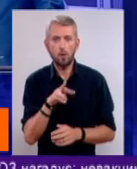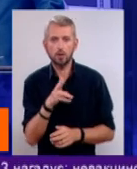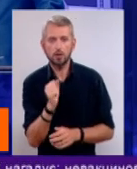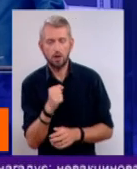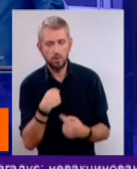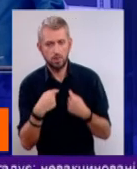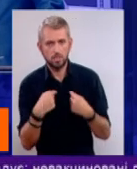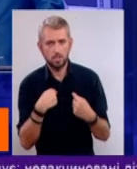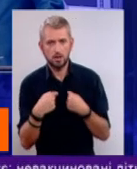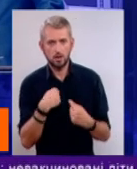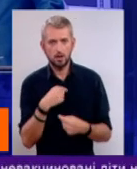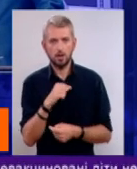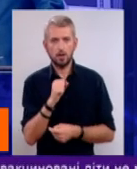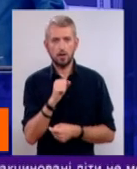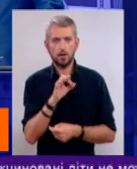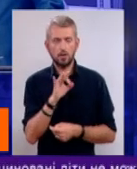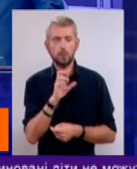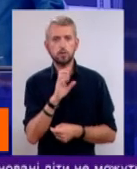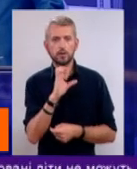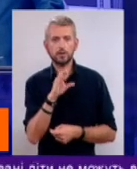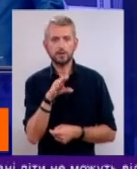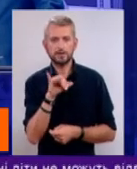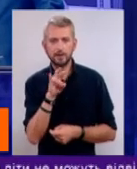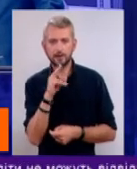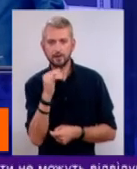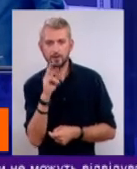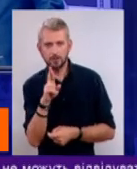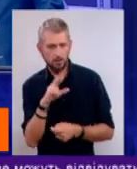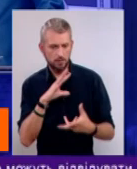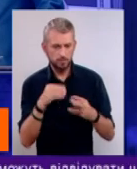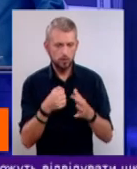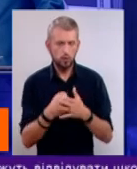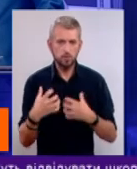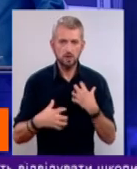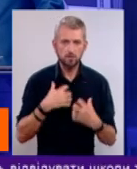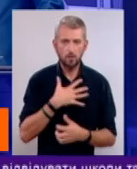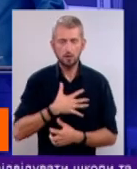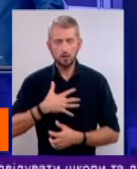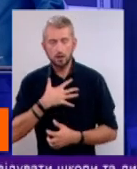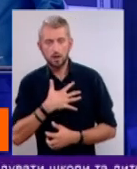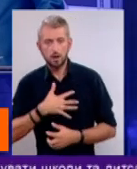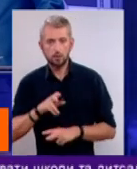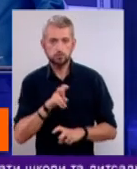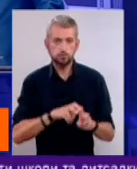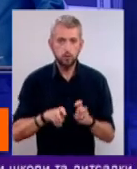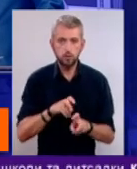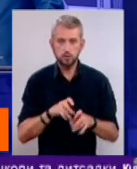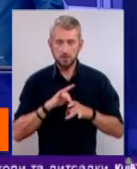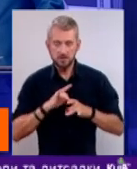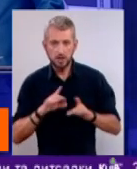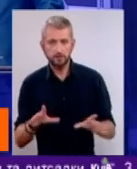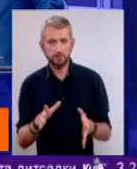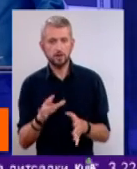називається обстиненція, наркотична обстиненція. Аж до тривоги, аж до депресії, аж до пошуку, аж до взривів, і